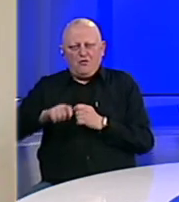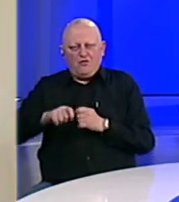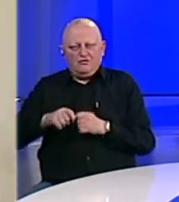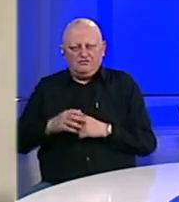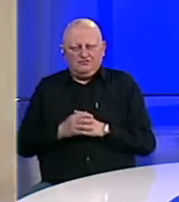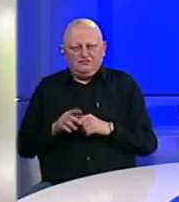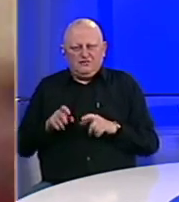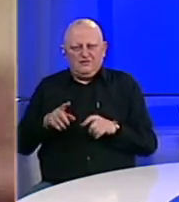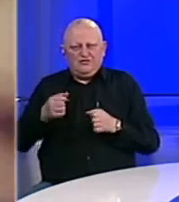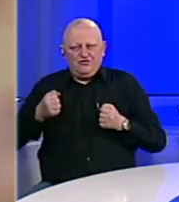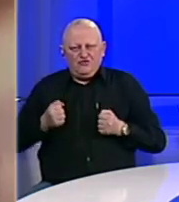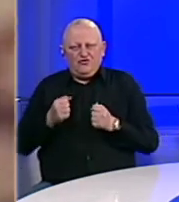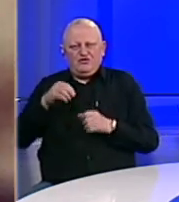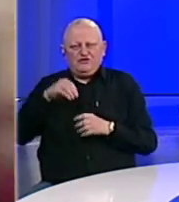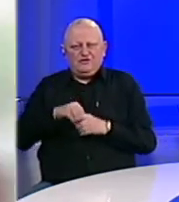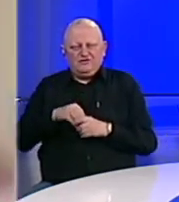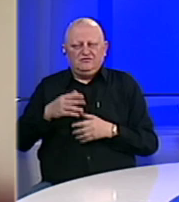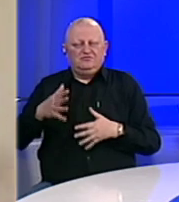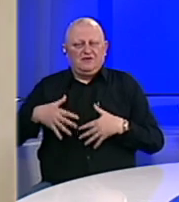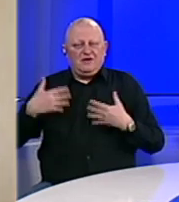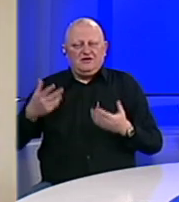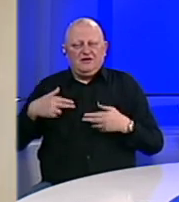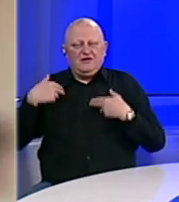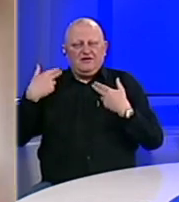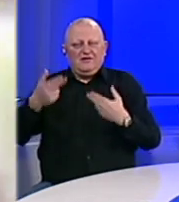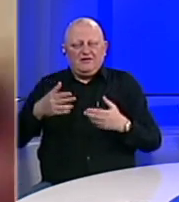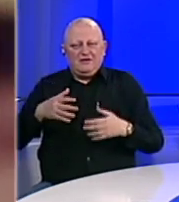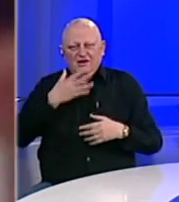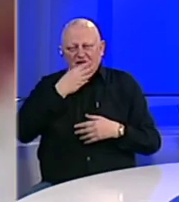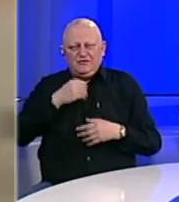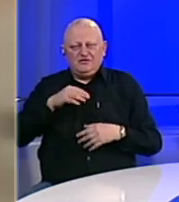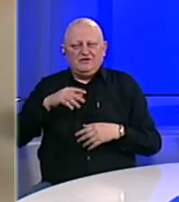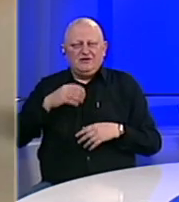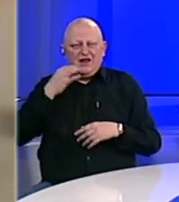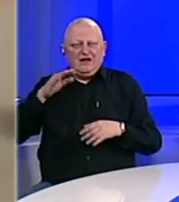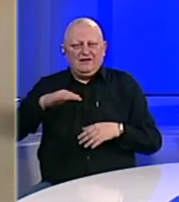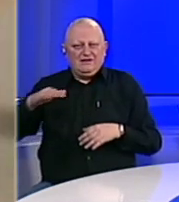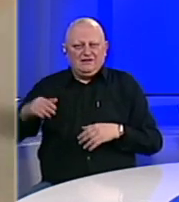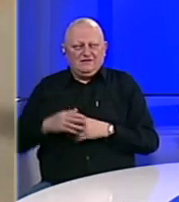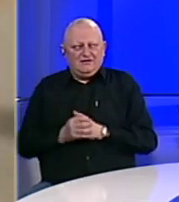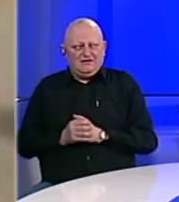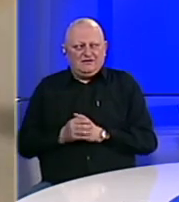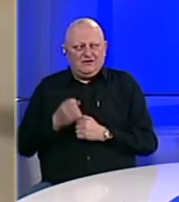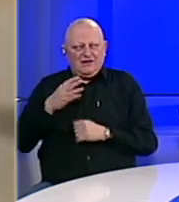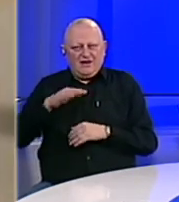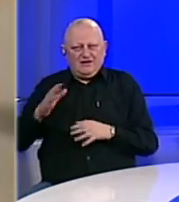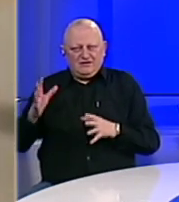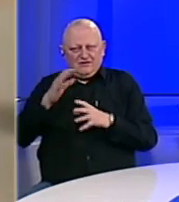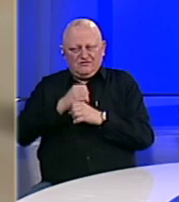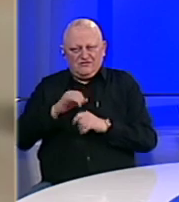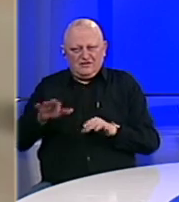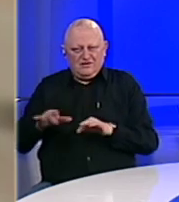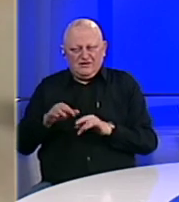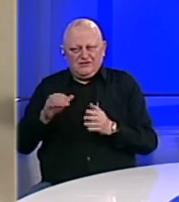virusom. Ljuljaška u stanu će vas i razonoditi, a i vratiti u sretne dane djetinstva. Kada djeca završe online